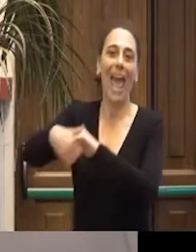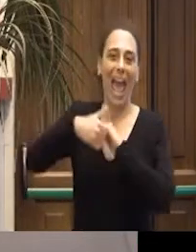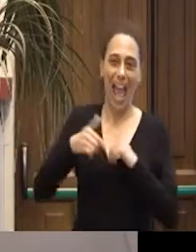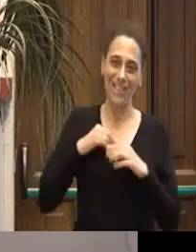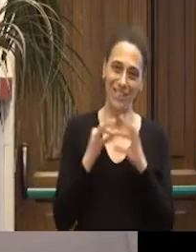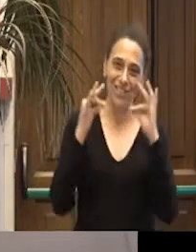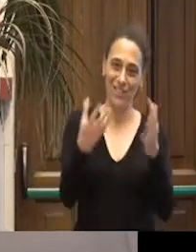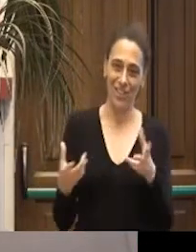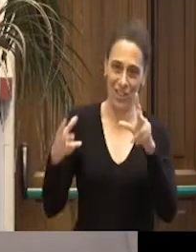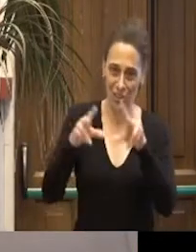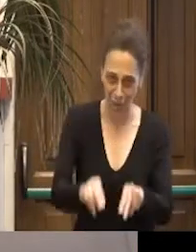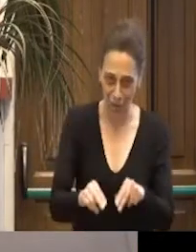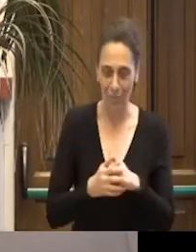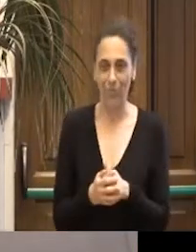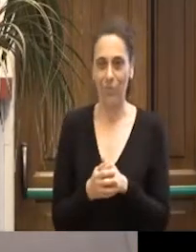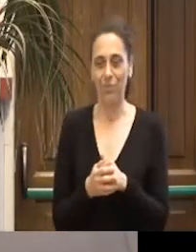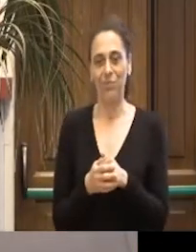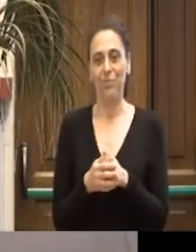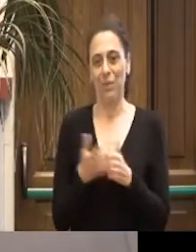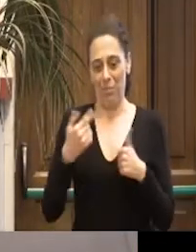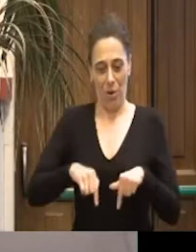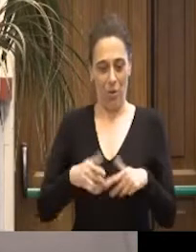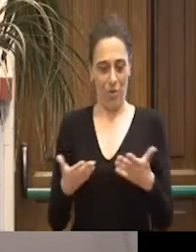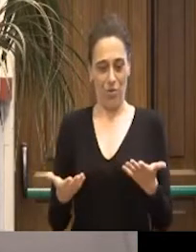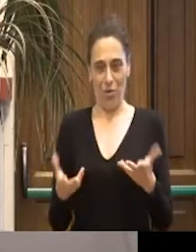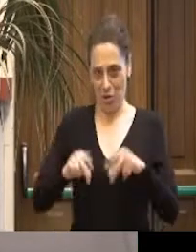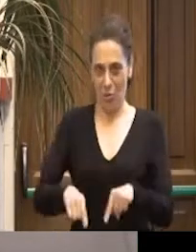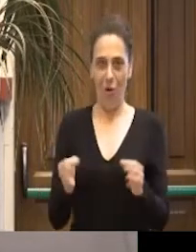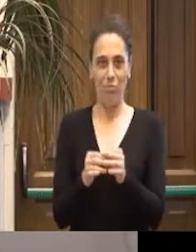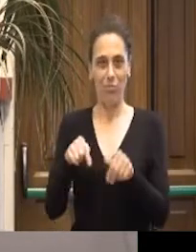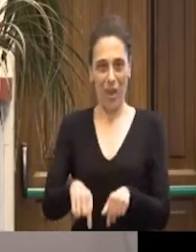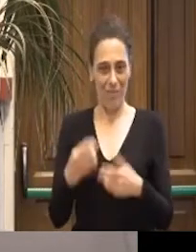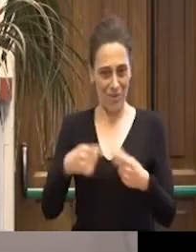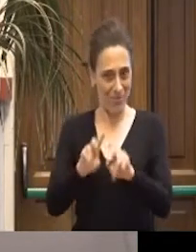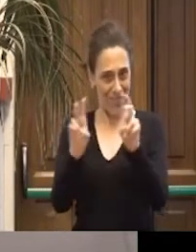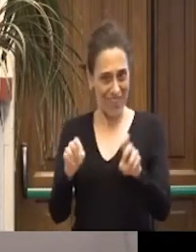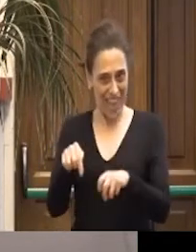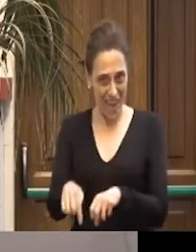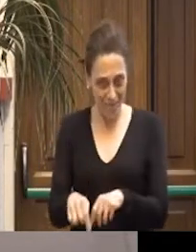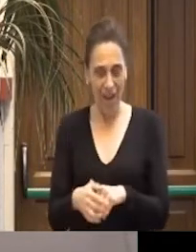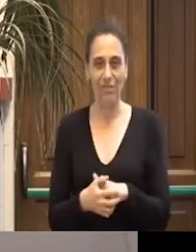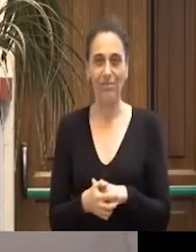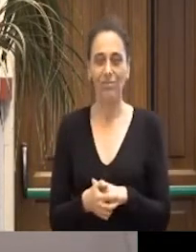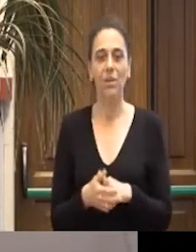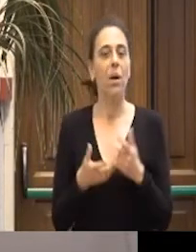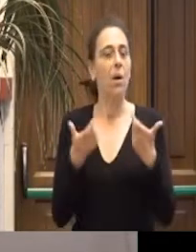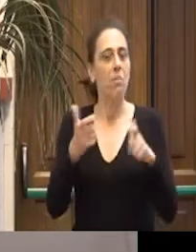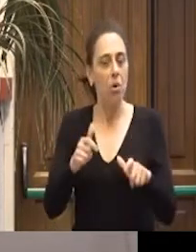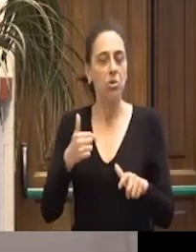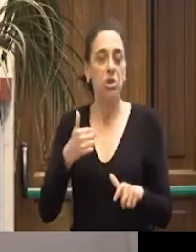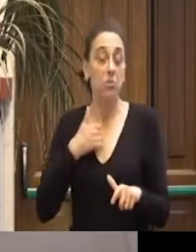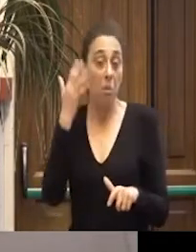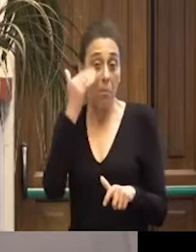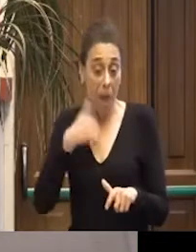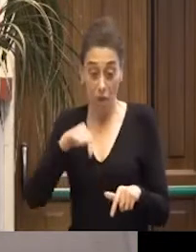contestualizzare anche quest'ulteriore appuntamento che stiamo vivendo sui temi, perché secondo me questo è